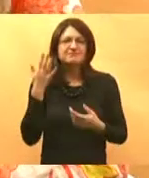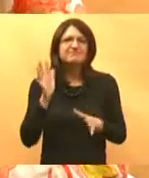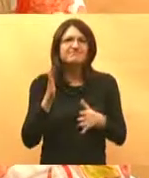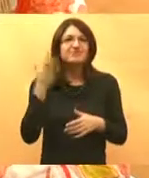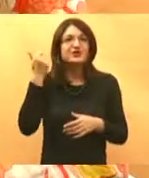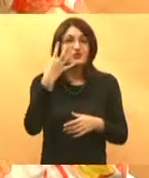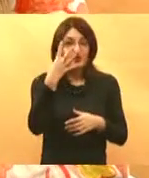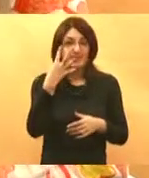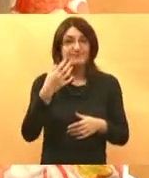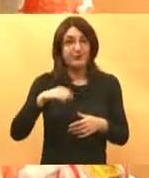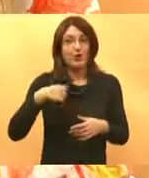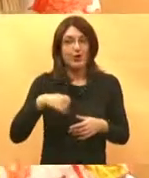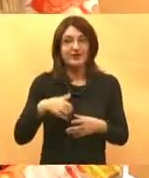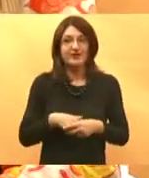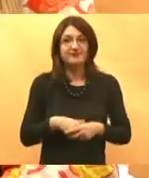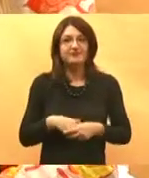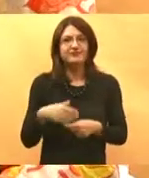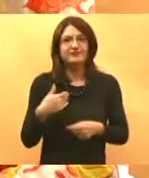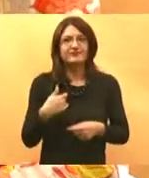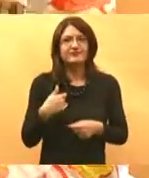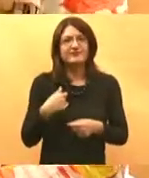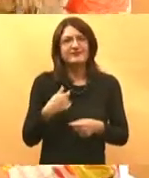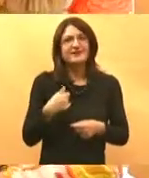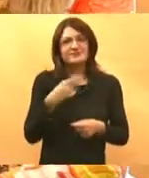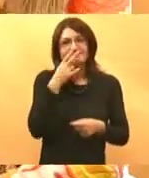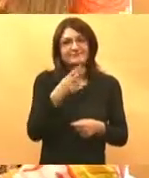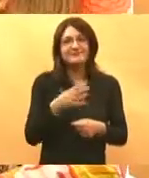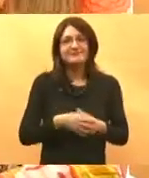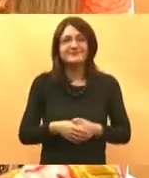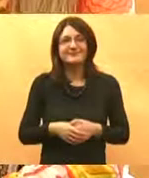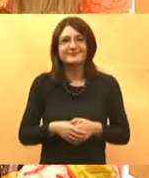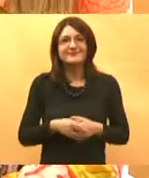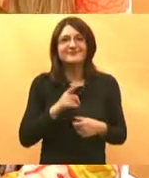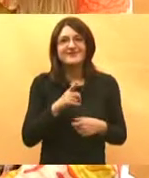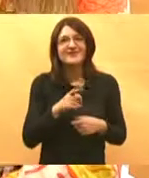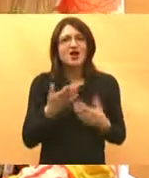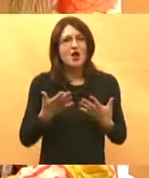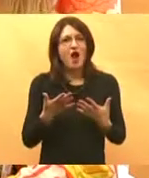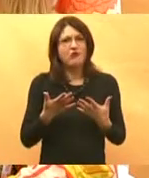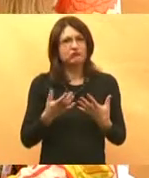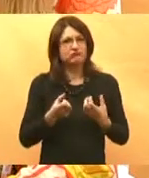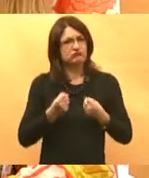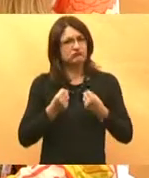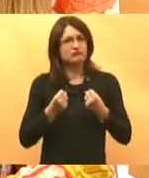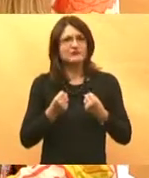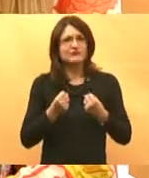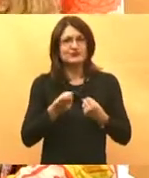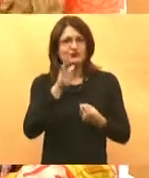godine. Onda sam vas doživjela kao vrlo rezolutnog čovjeka,